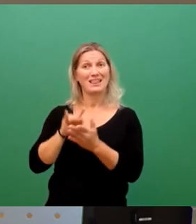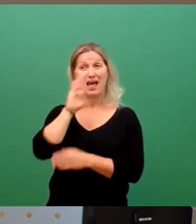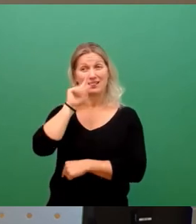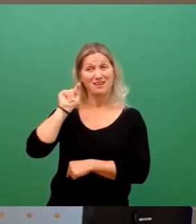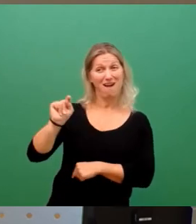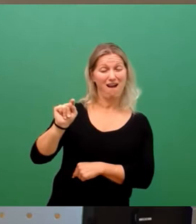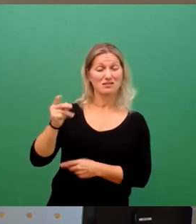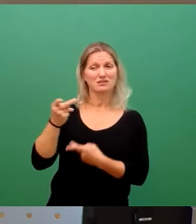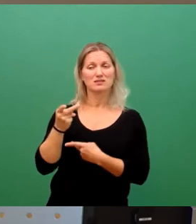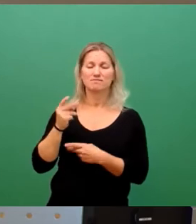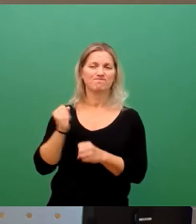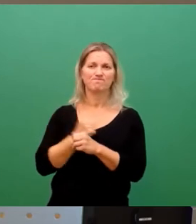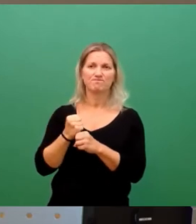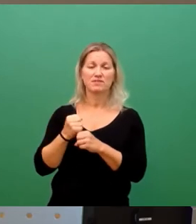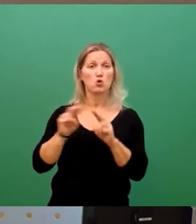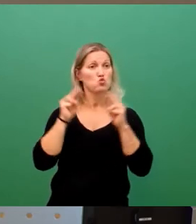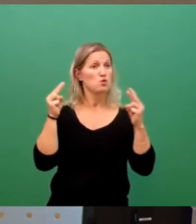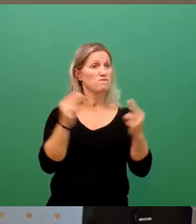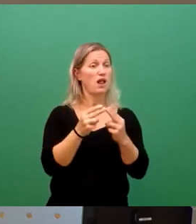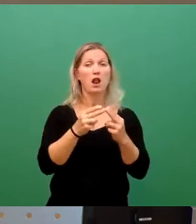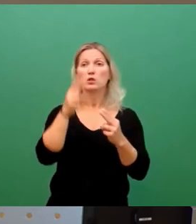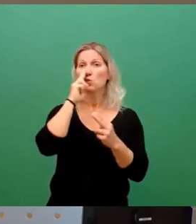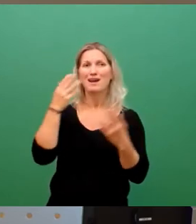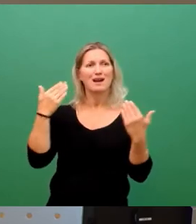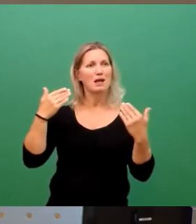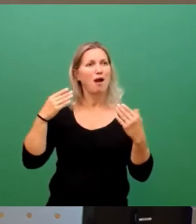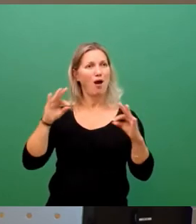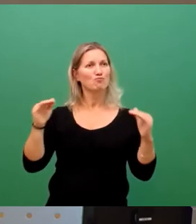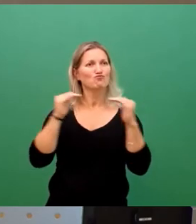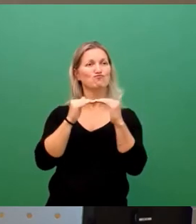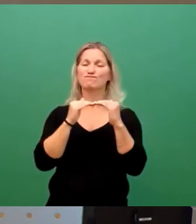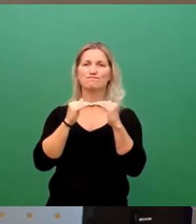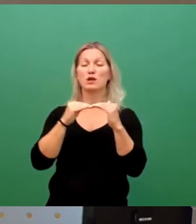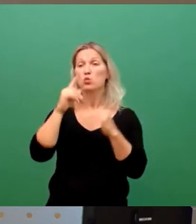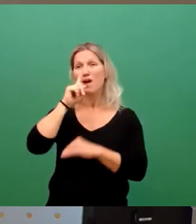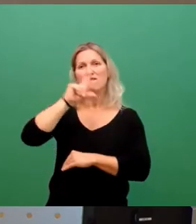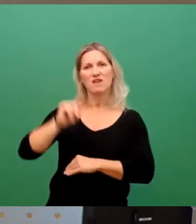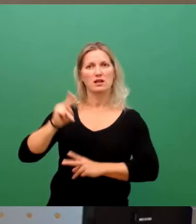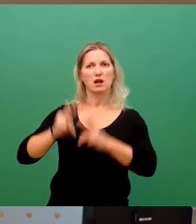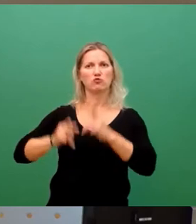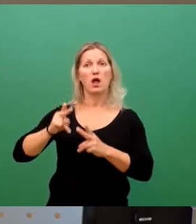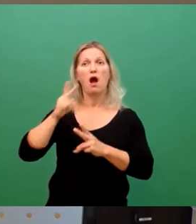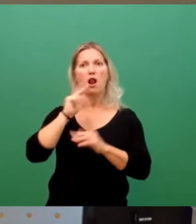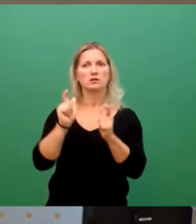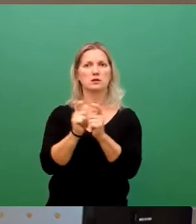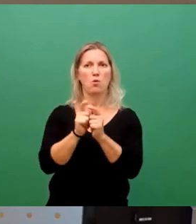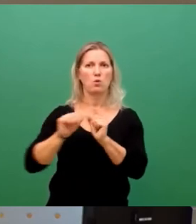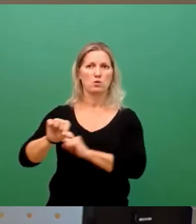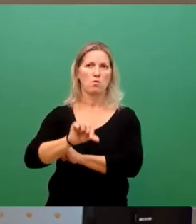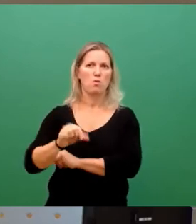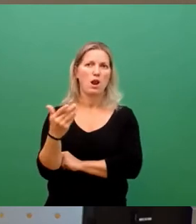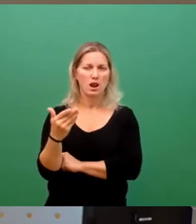Umwelt und klimaverträglich war Erdgas nie, nur weniger schädlich als Kohle und Öl. Zweitens, der schnelle